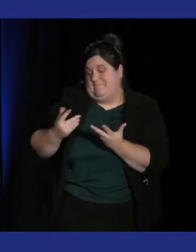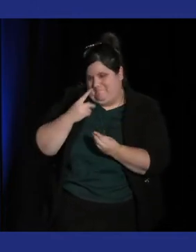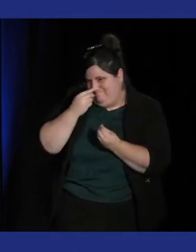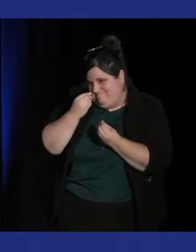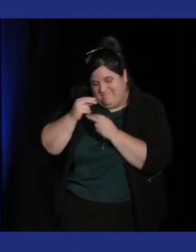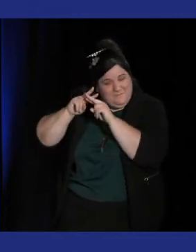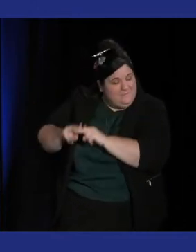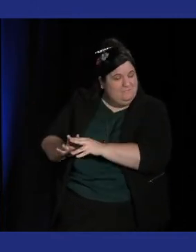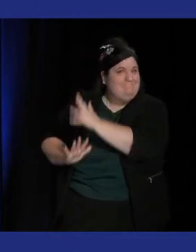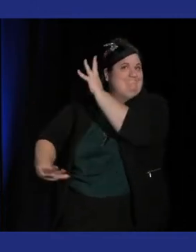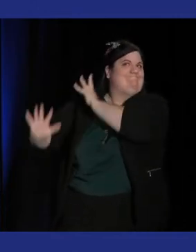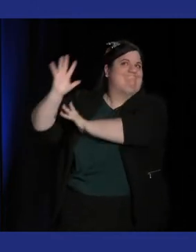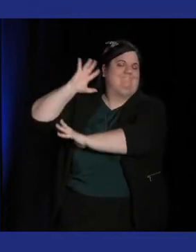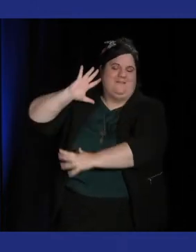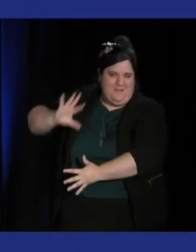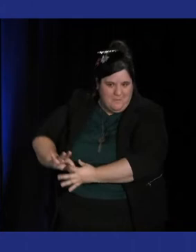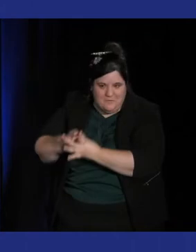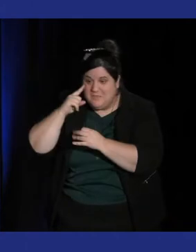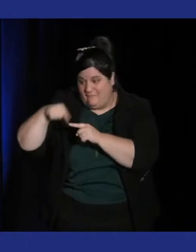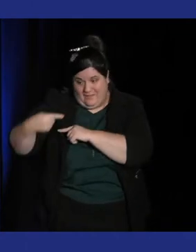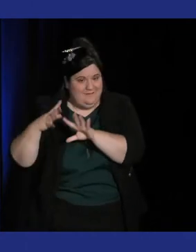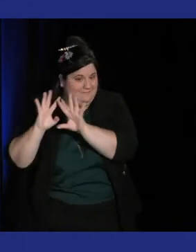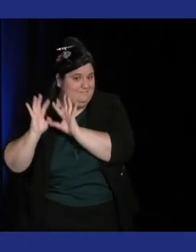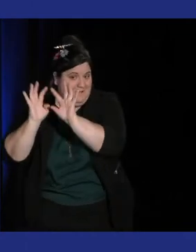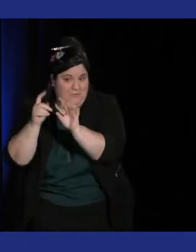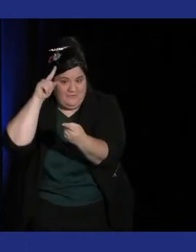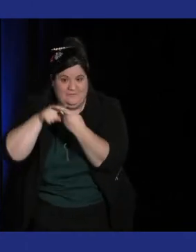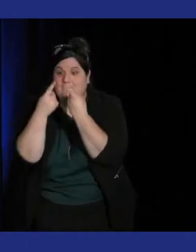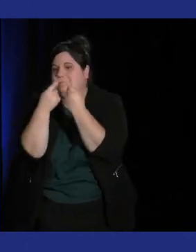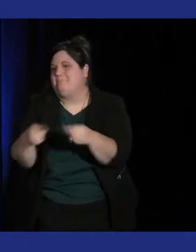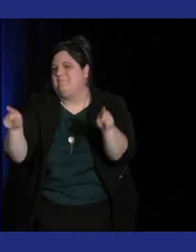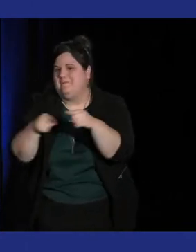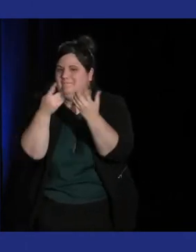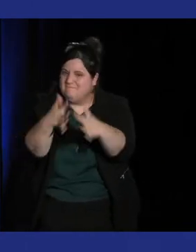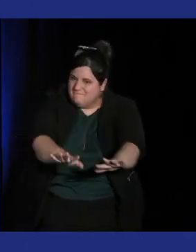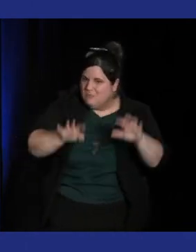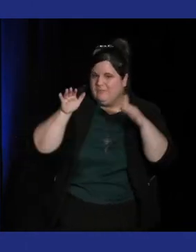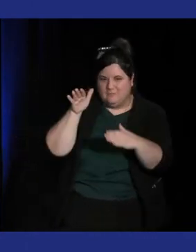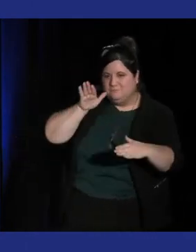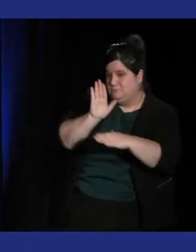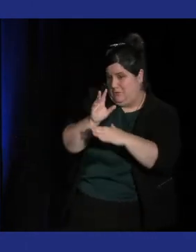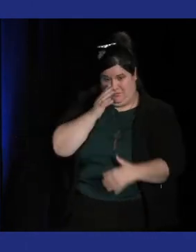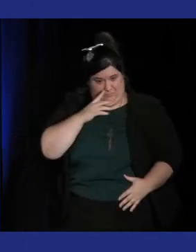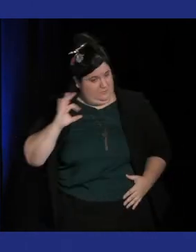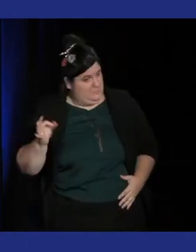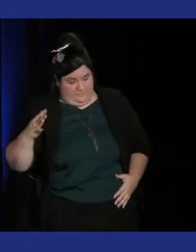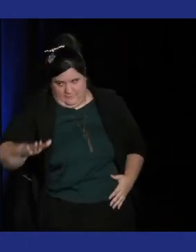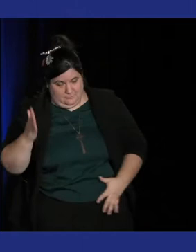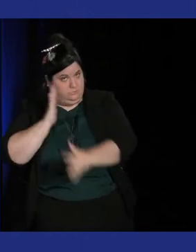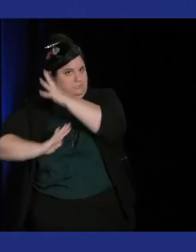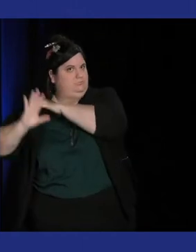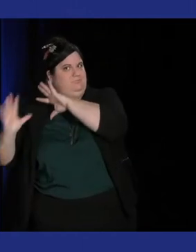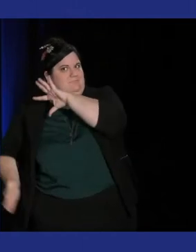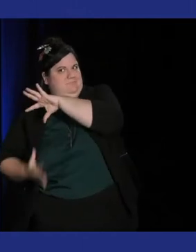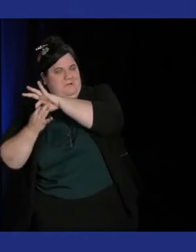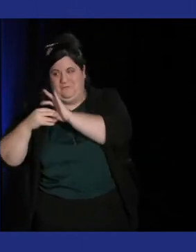cet aspect de nostalgie je pense qu'on va en reparler avec la table ronde sur les concerts juste après la musique fait partie du jeu et